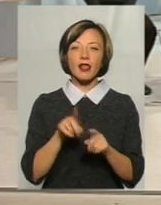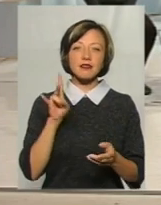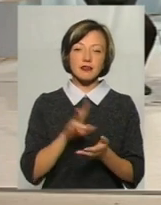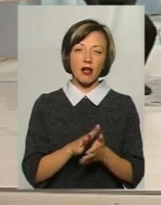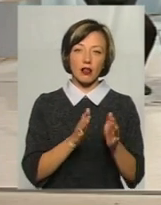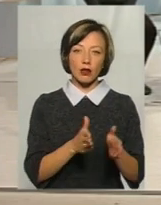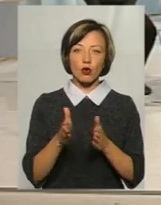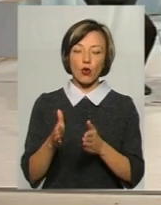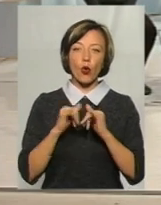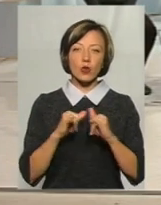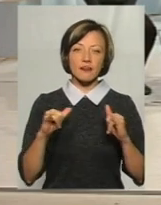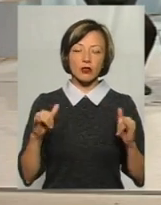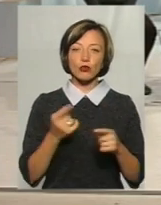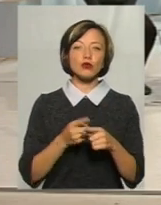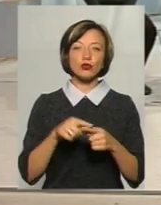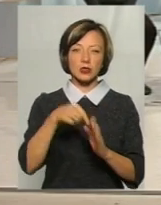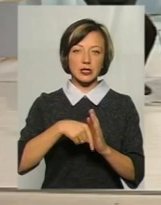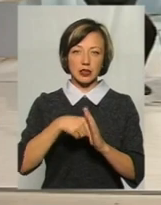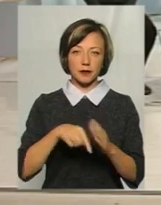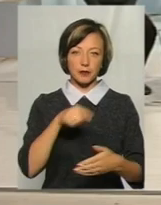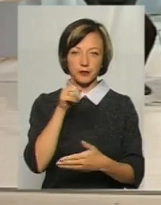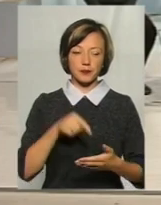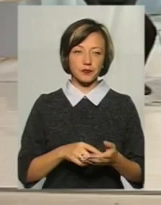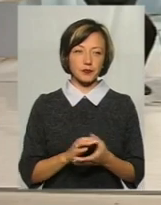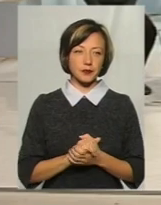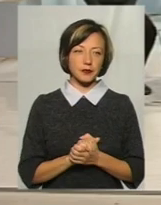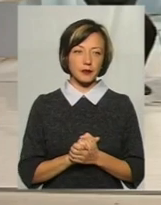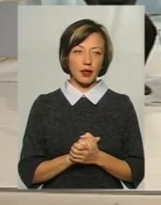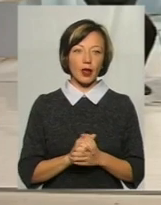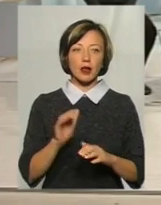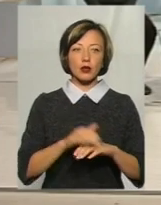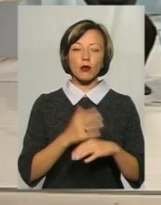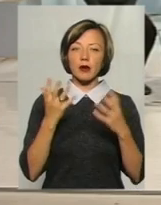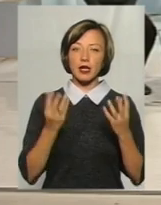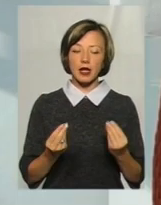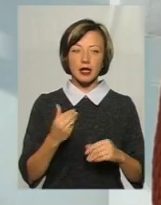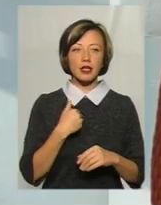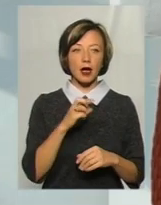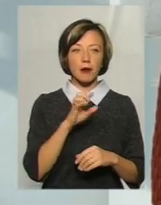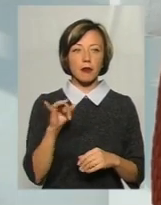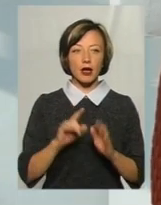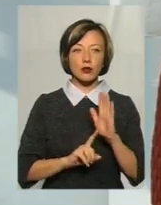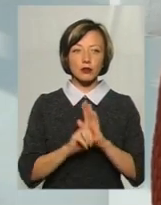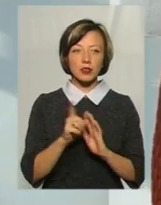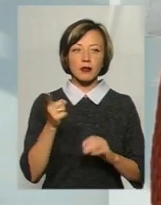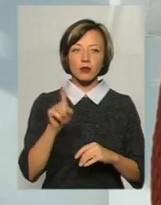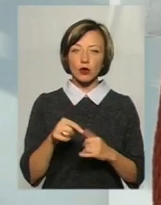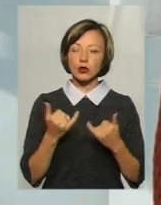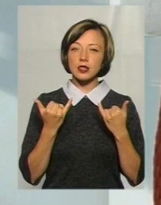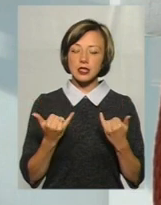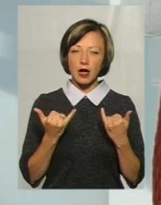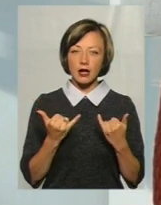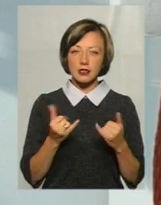в чому його суть? Пане Сергій. Добрий день. Я би розпочав з того, що зараз